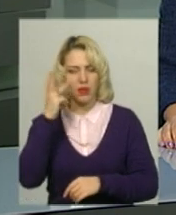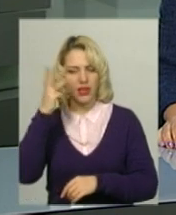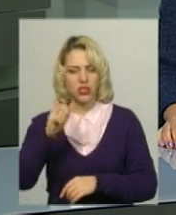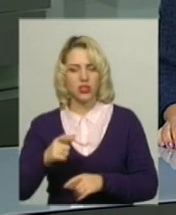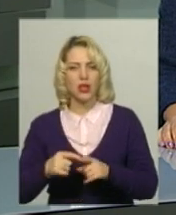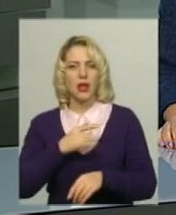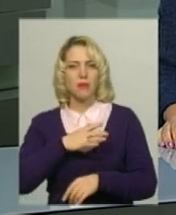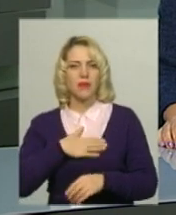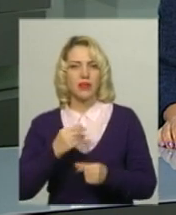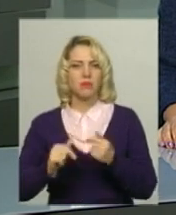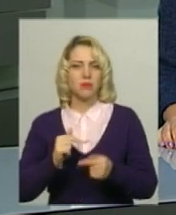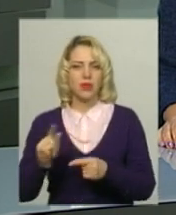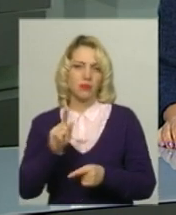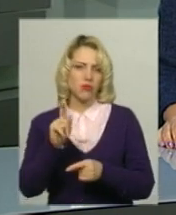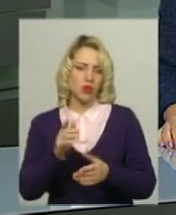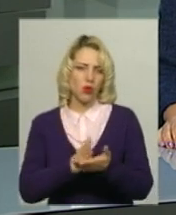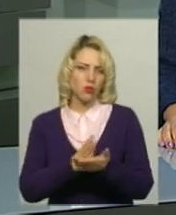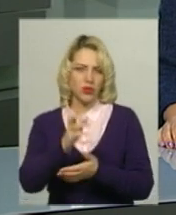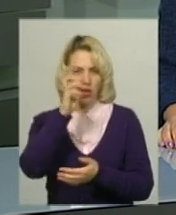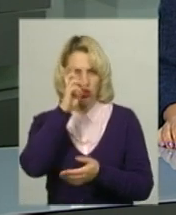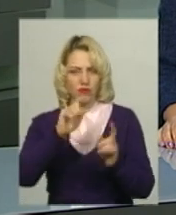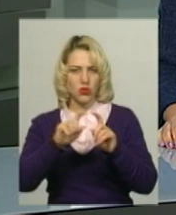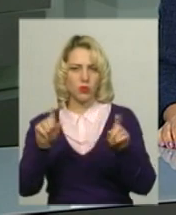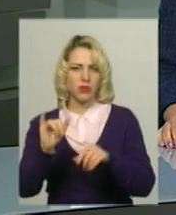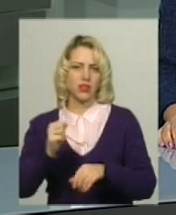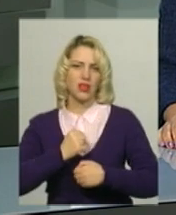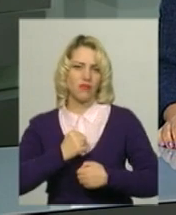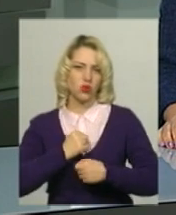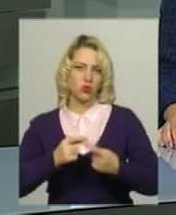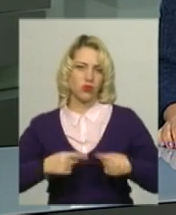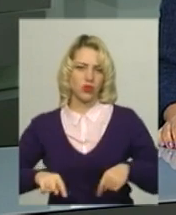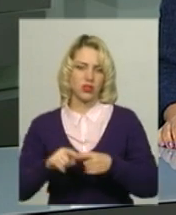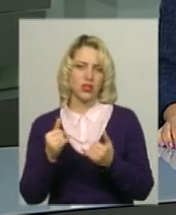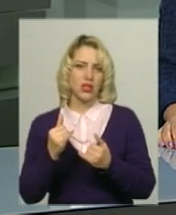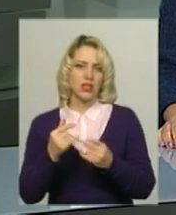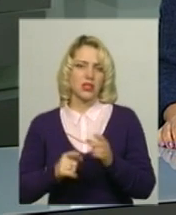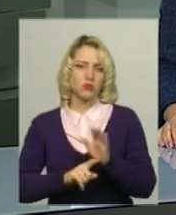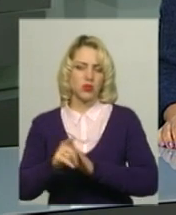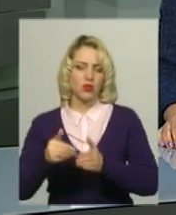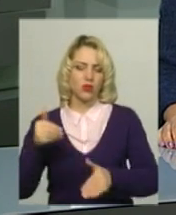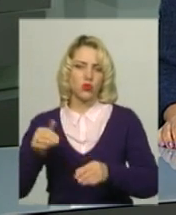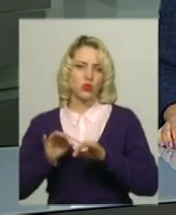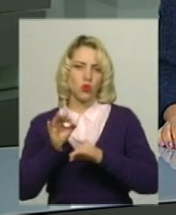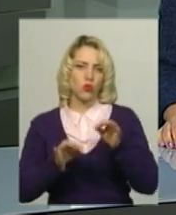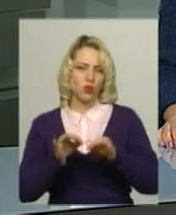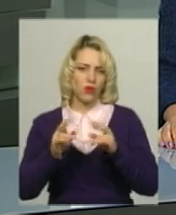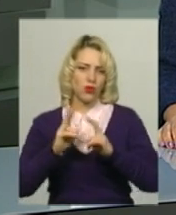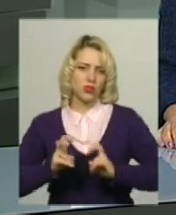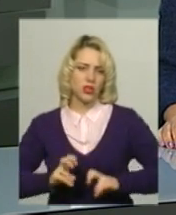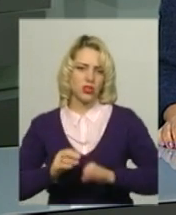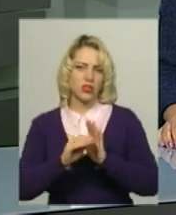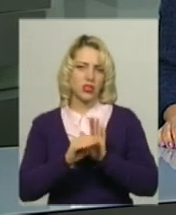працівник приватного підприємства, яке обслуговує державні об'єкти та військові частини. Наразі розпочато досудове розслідування за частиною 2 статті